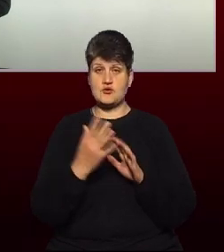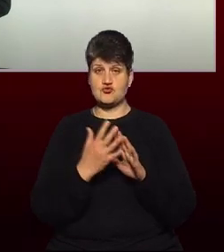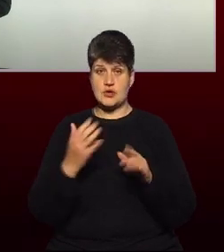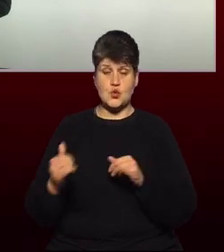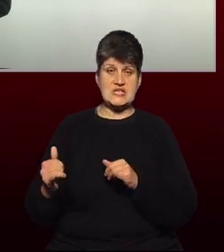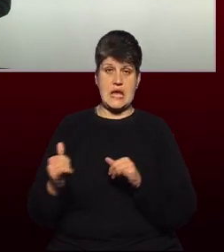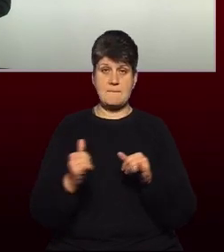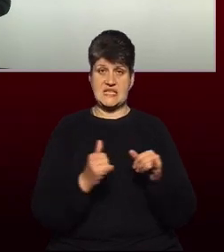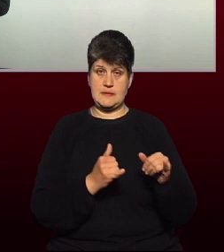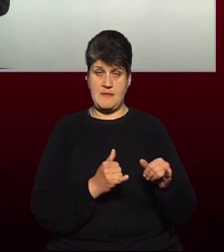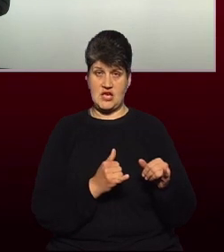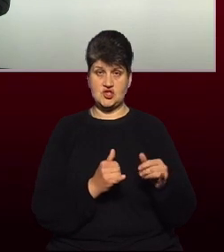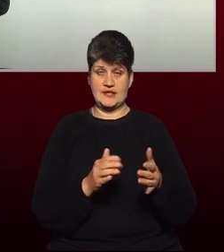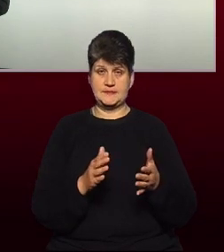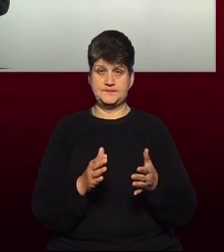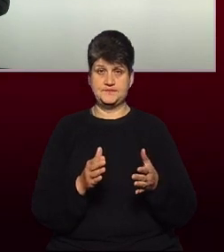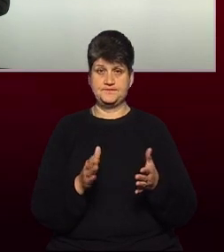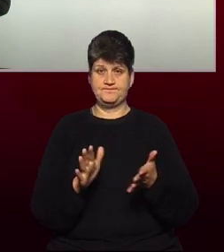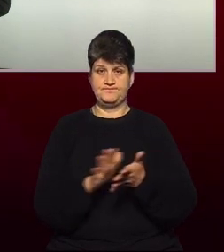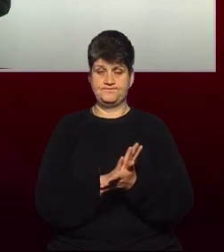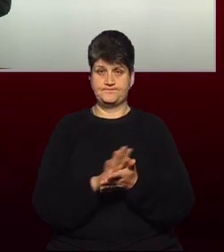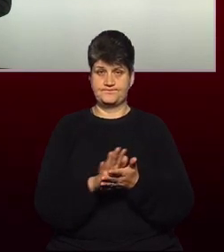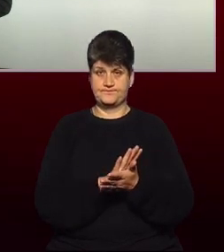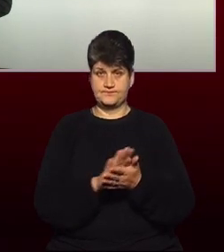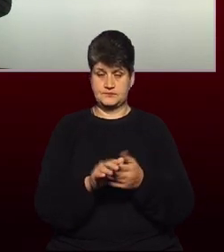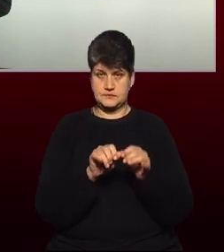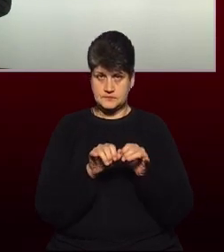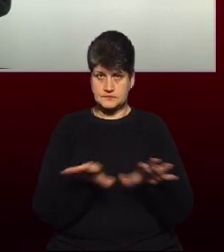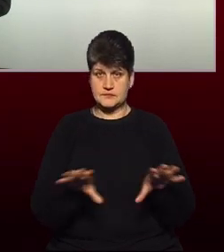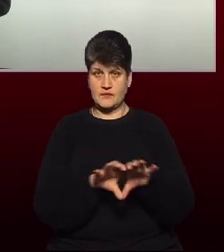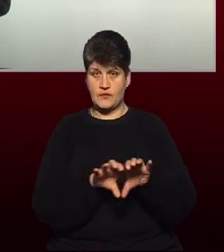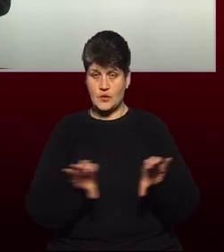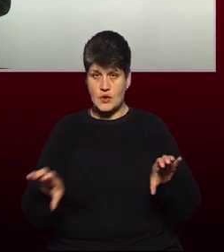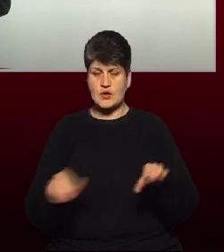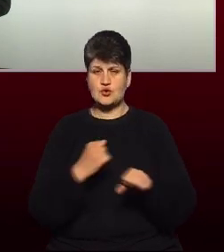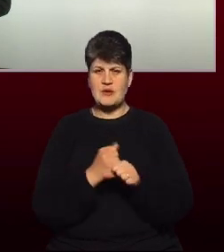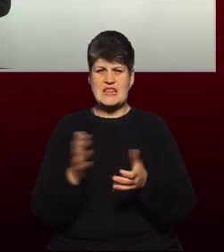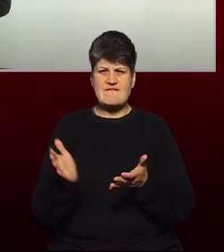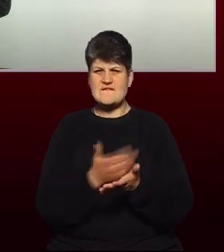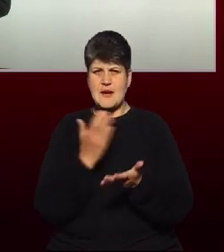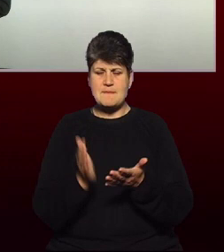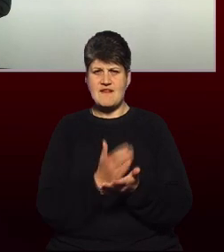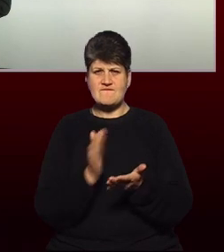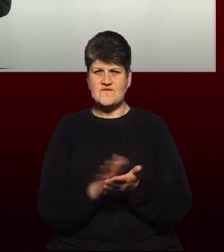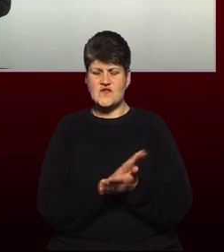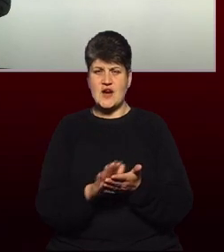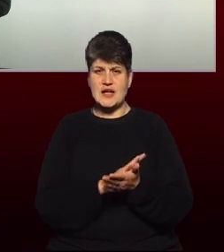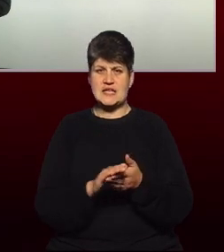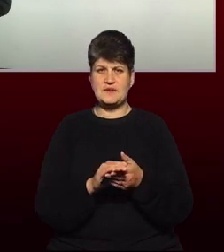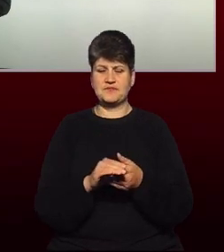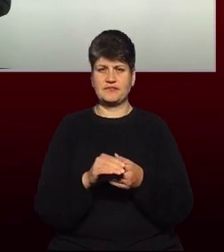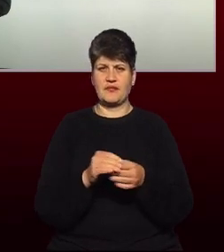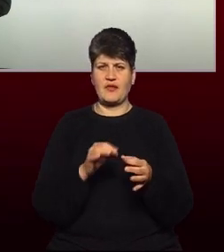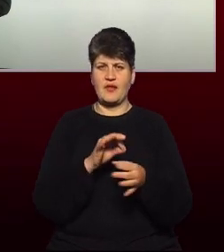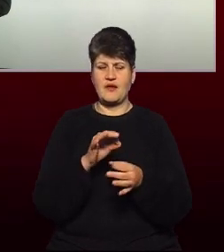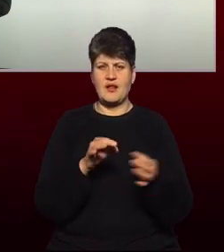дезінфекцію мереж і провести вимивання того осуду, який утворюється на внутрішніх стінках труб. Якщо